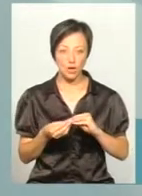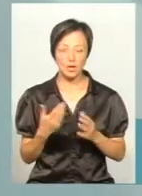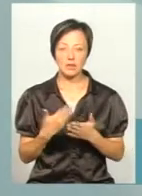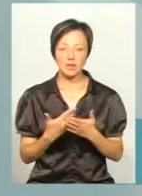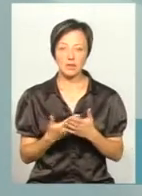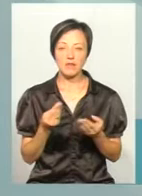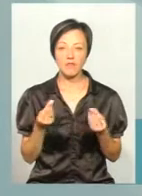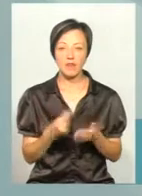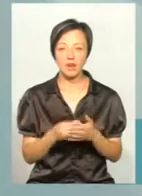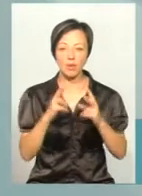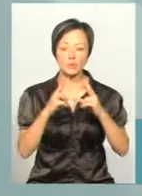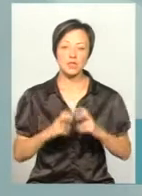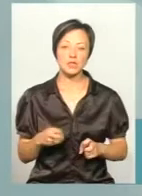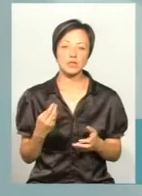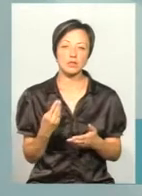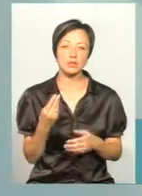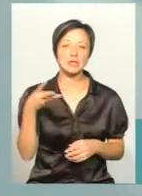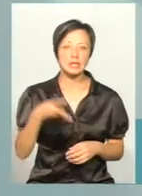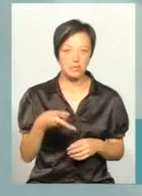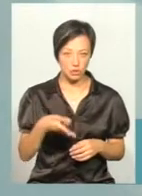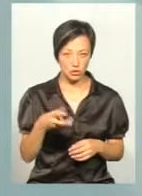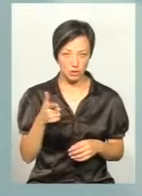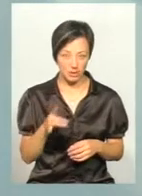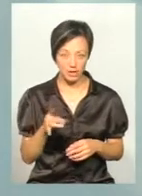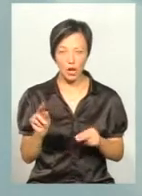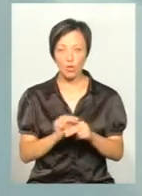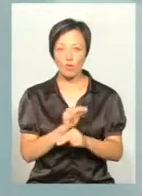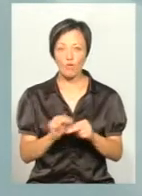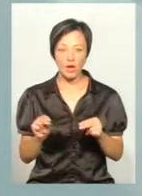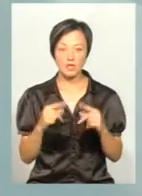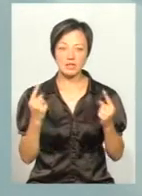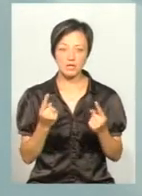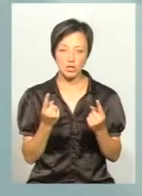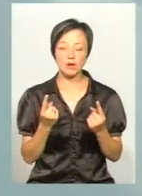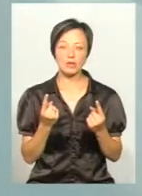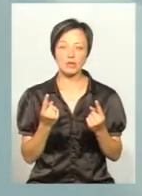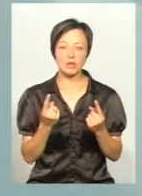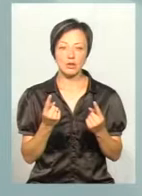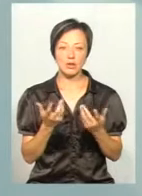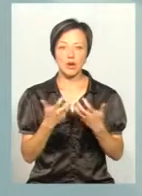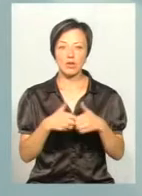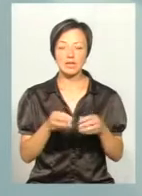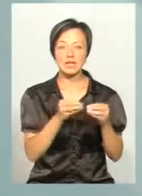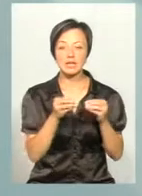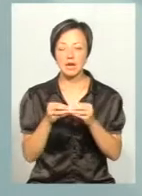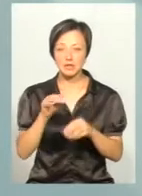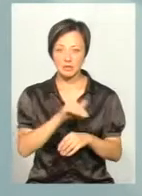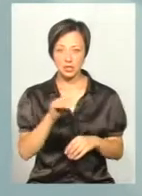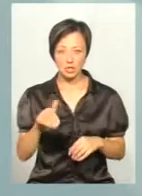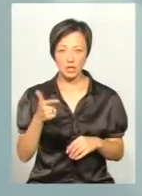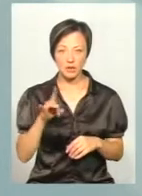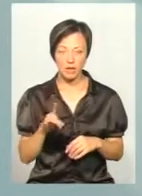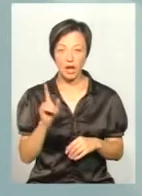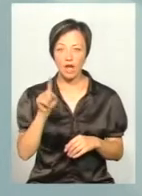прикладу, вартість такого обстеження коштує 3 тисячі гривень. Лікування, звичайно, відраховується в десятках тисяч гривень.